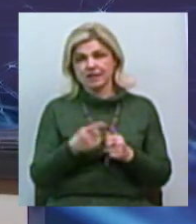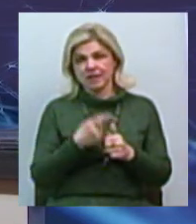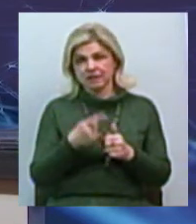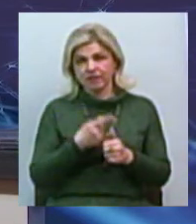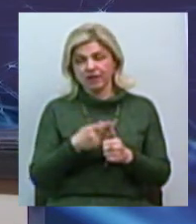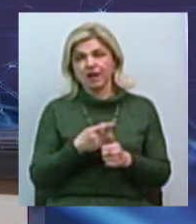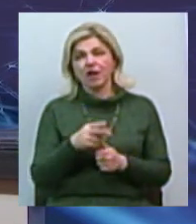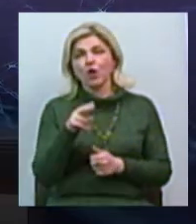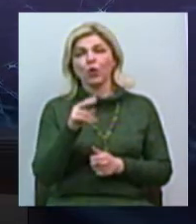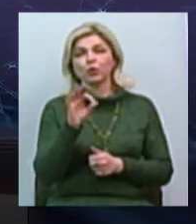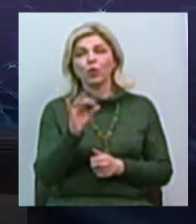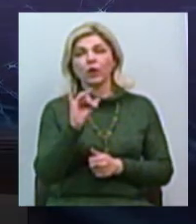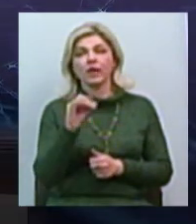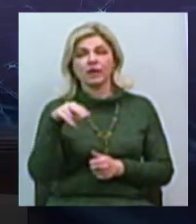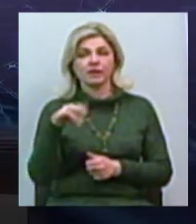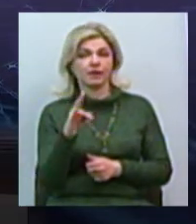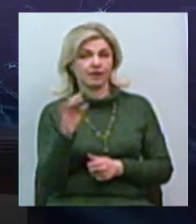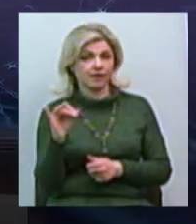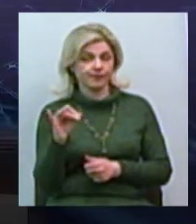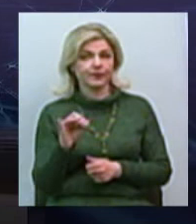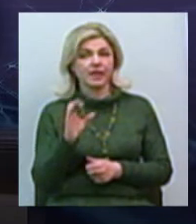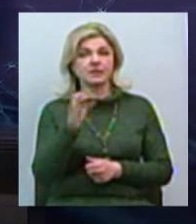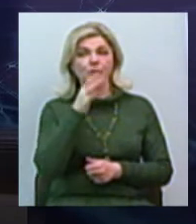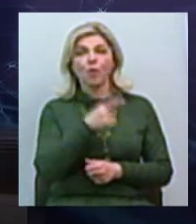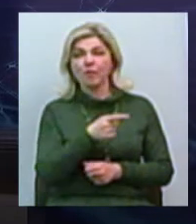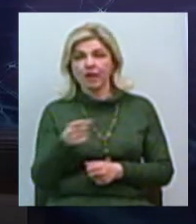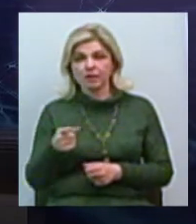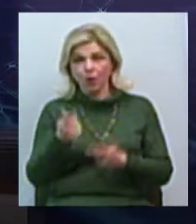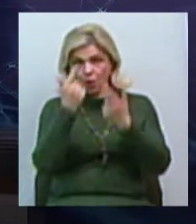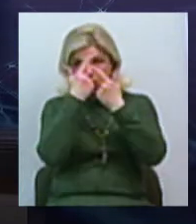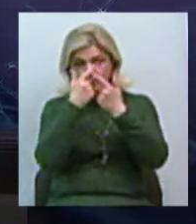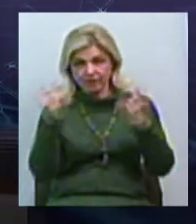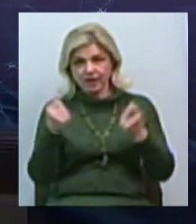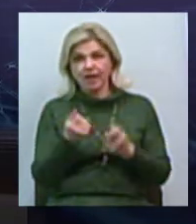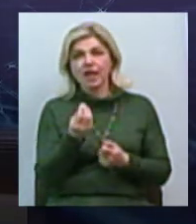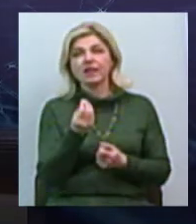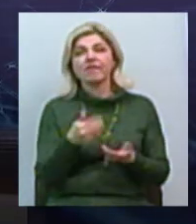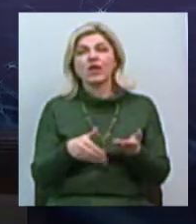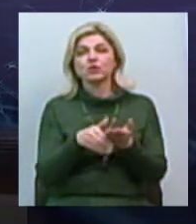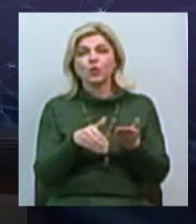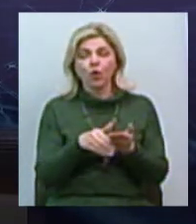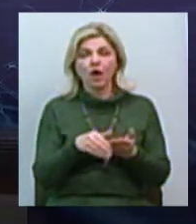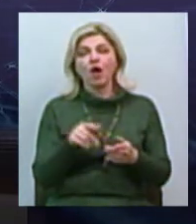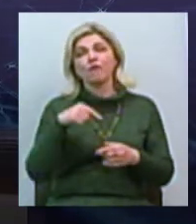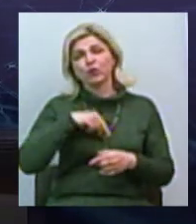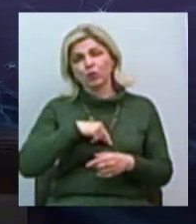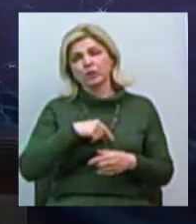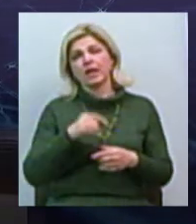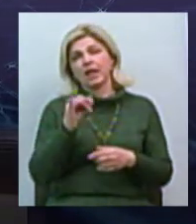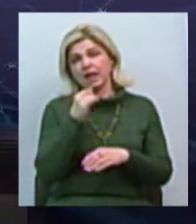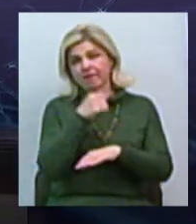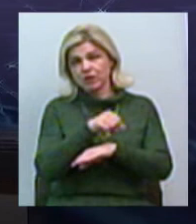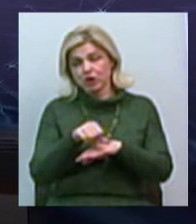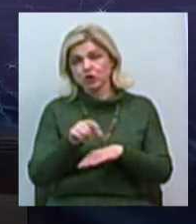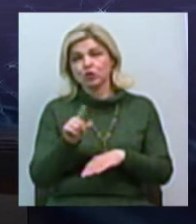доїлками. Тому що з моменту об'явлення інвестора, не важливо внутріння чи внешня, що він хоче